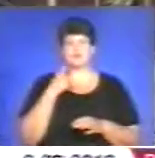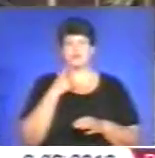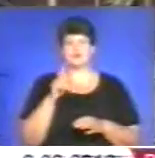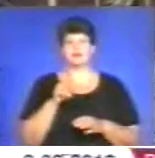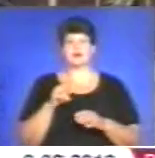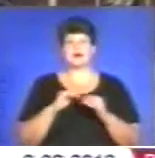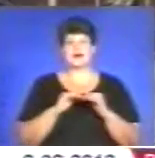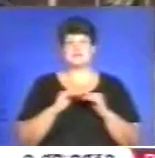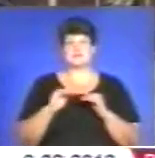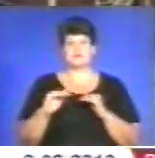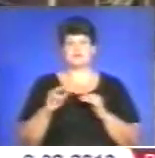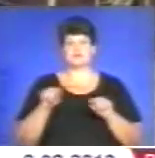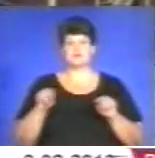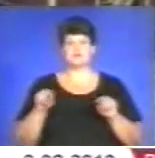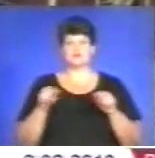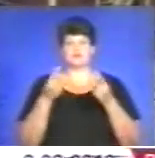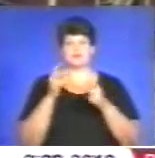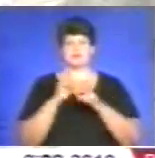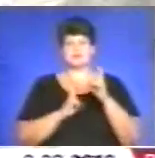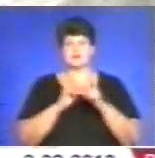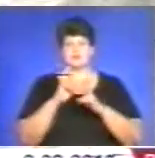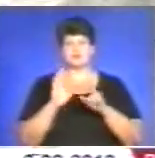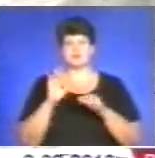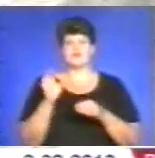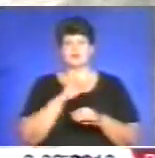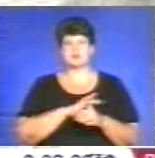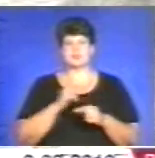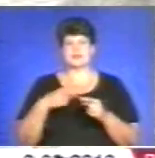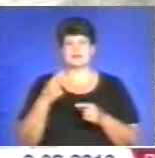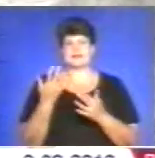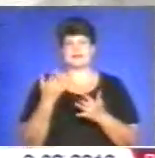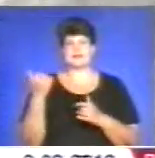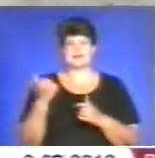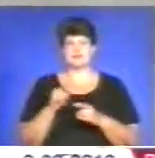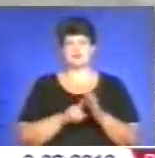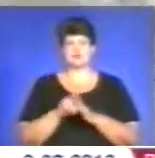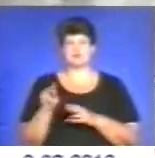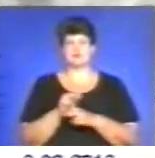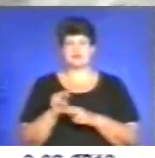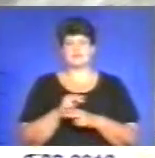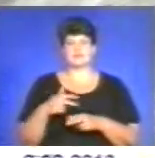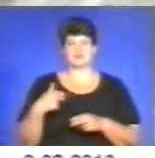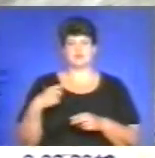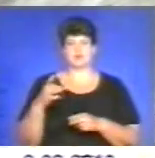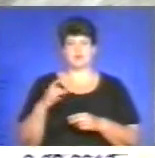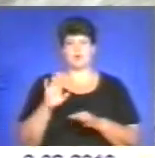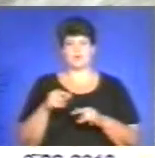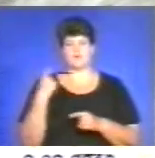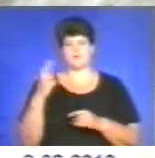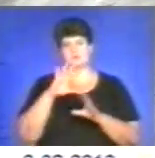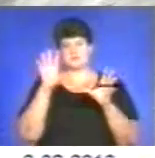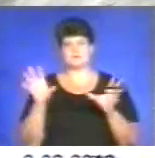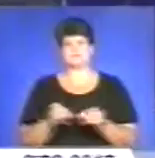що асфальт новоствореного заводу використовуватимуть через кілька тижнів. Спочатку ремонтуватимуть дороги у Заліщицькому районі, потім в області.